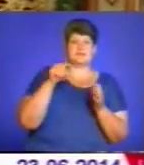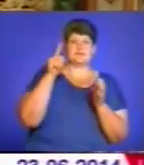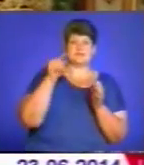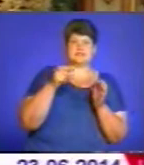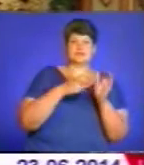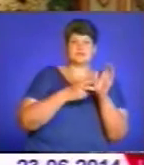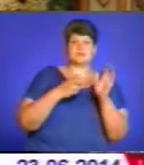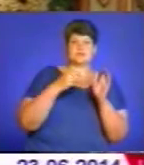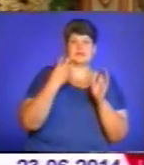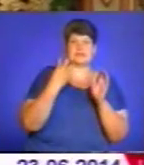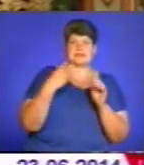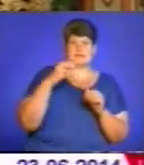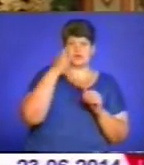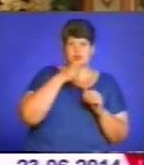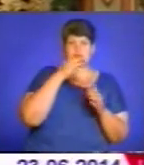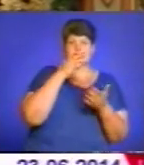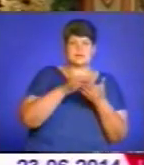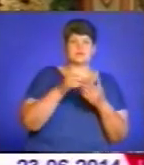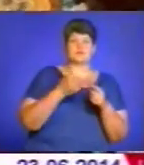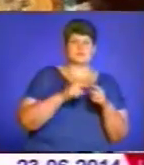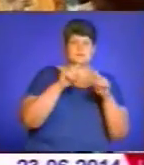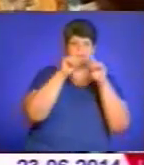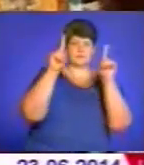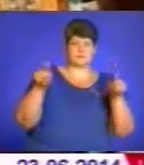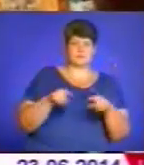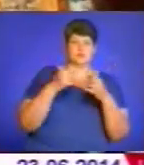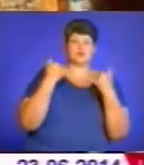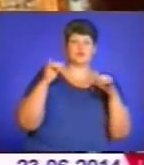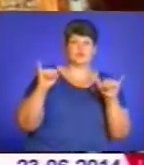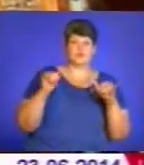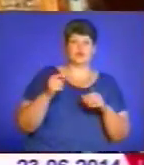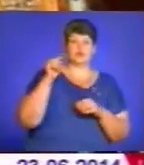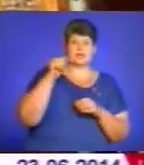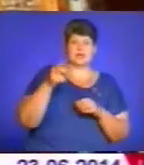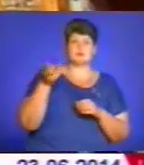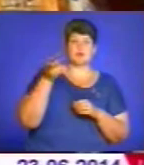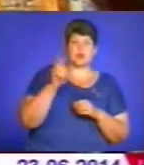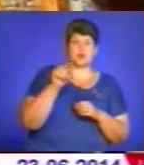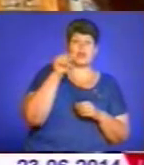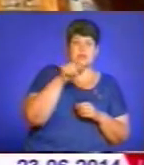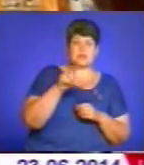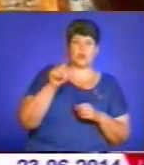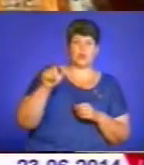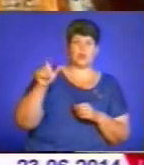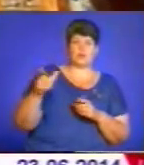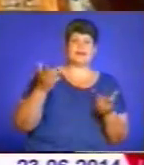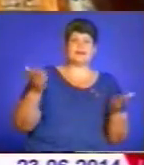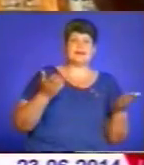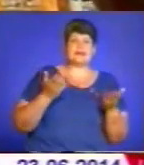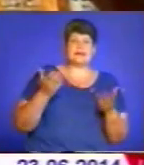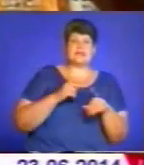року проголосив образ чудотворним. До неї йдуть ті люди, які